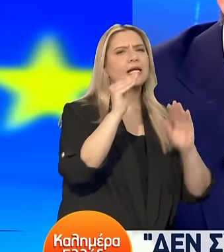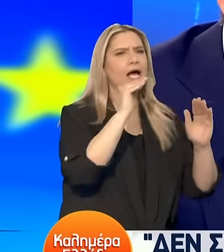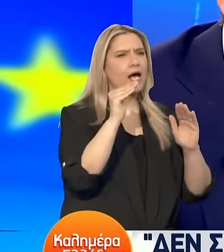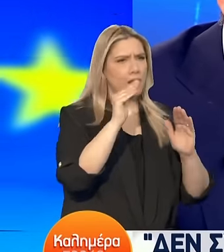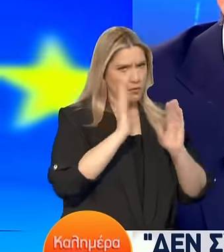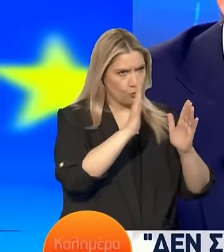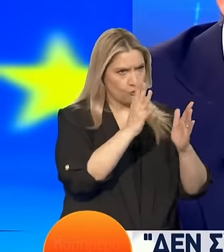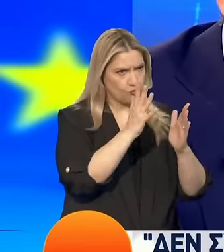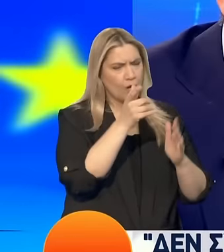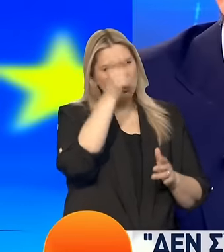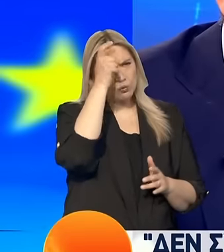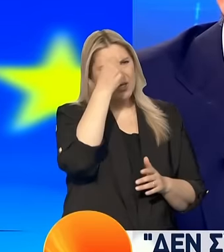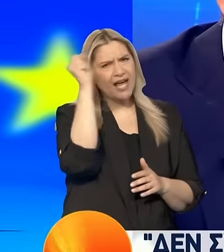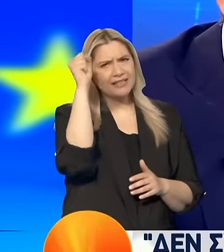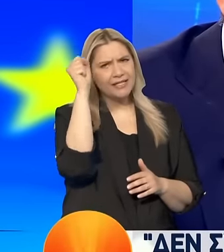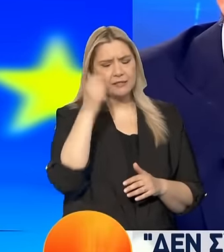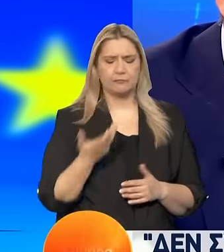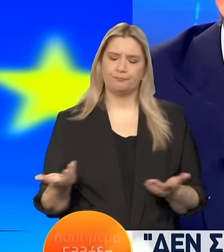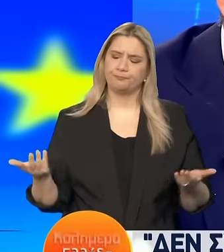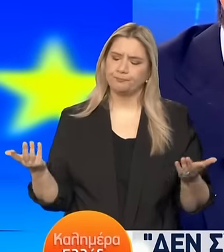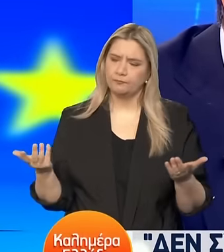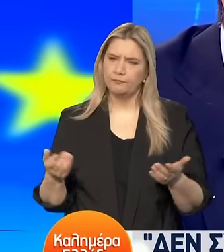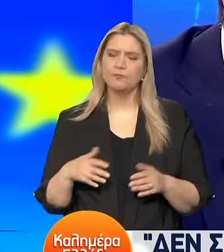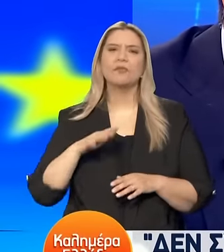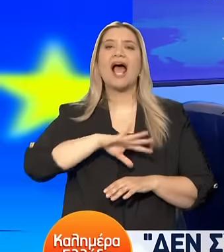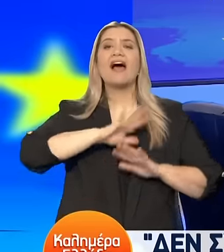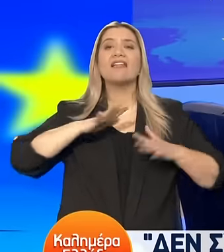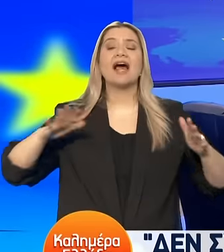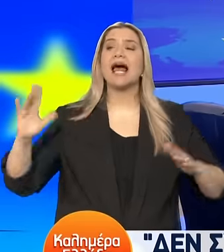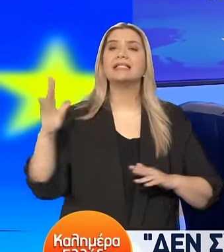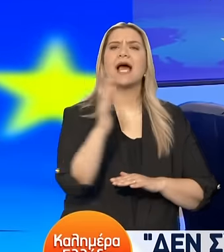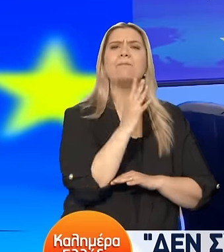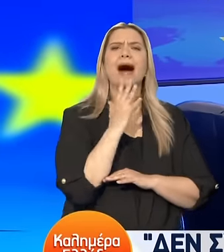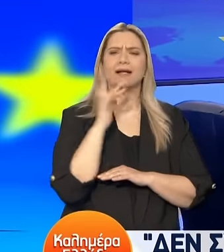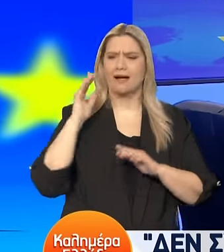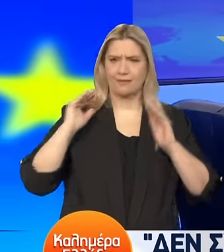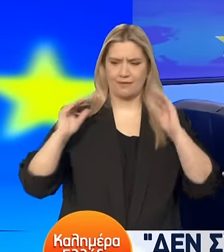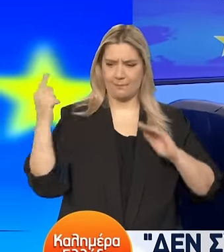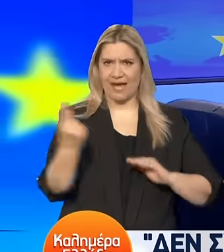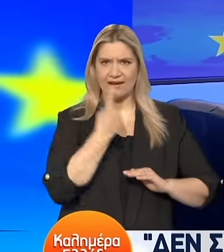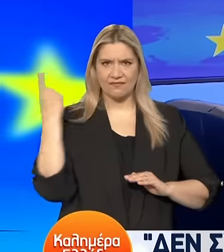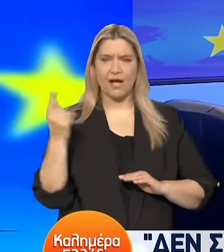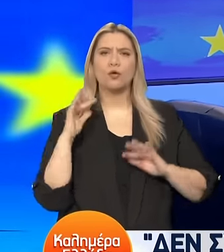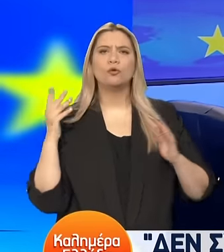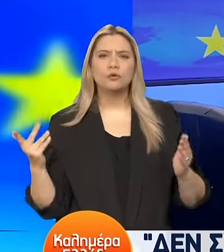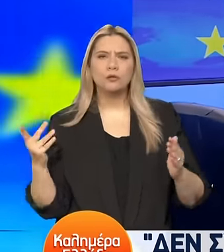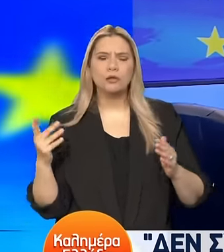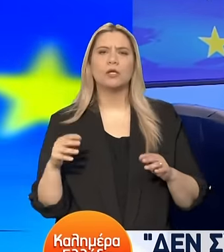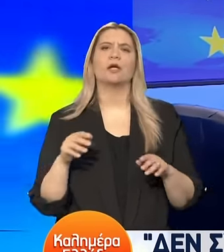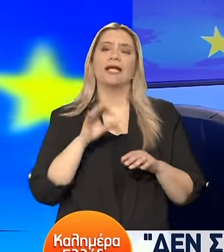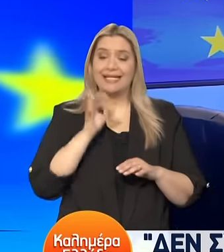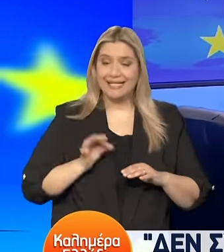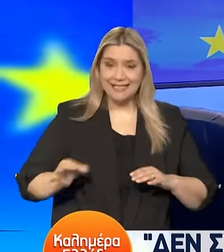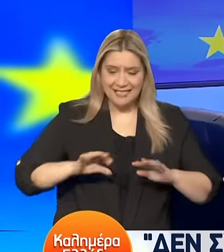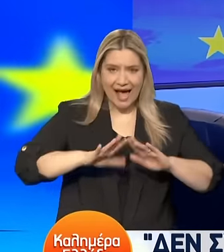Τουρκίας Κύριε Παπαδάκη και κύριε Ανστασοπούλου Τα θαλάσσια πάρκα τι είναι Είναι ζώνες αυξημένης προστασίας Κοντά στα νησιά μας